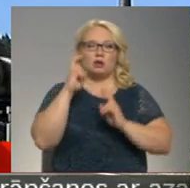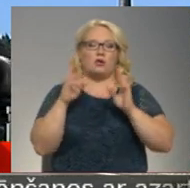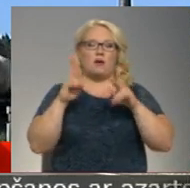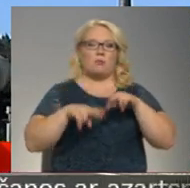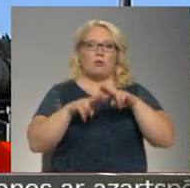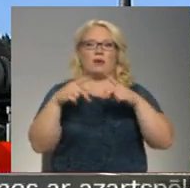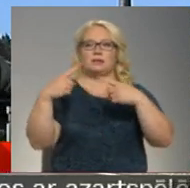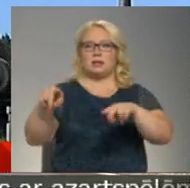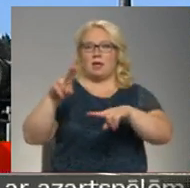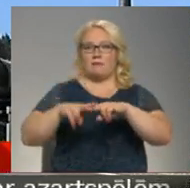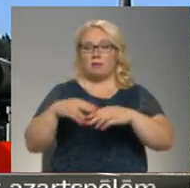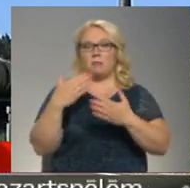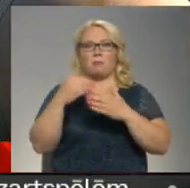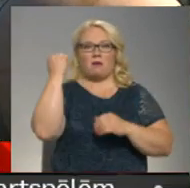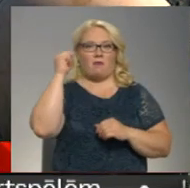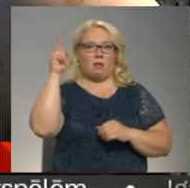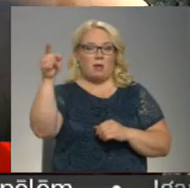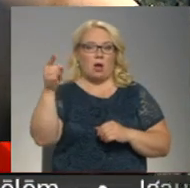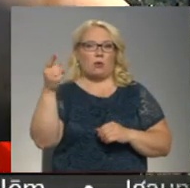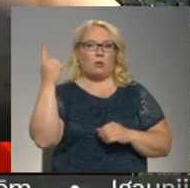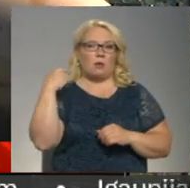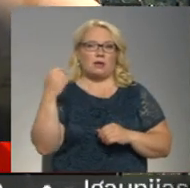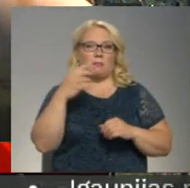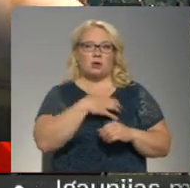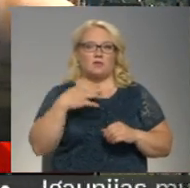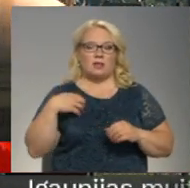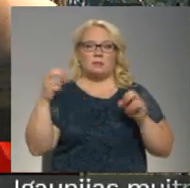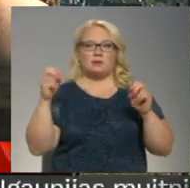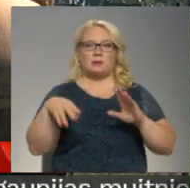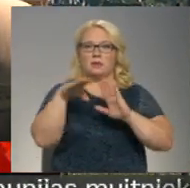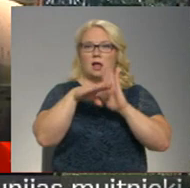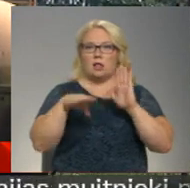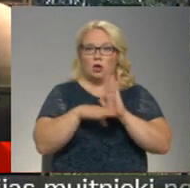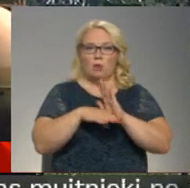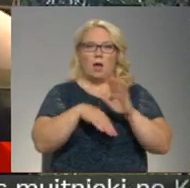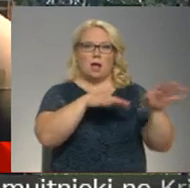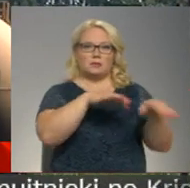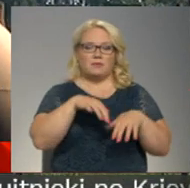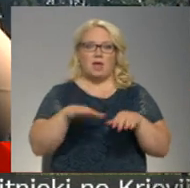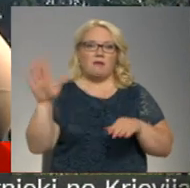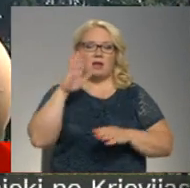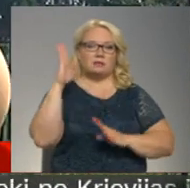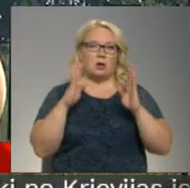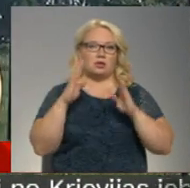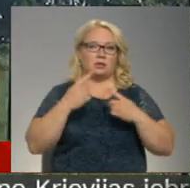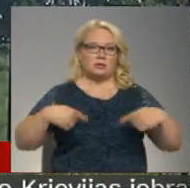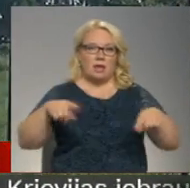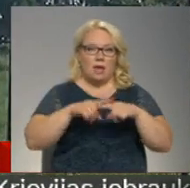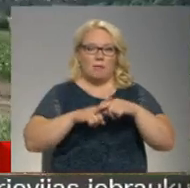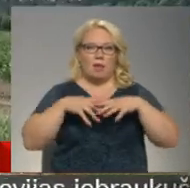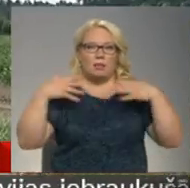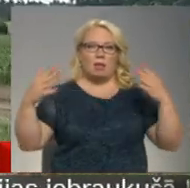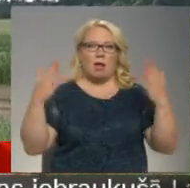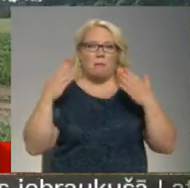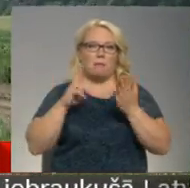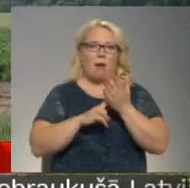Latvijā, piemēram Valmierā, kur pērni pašvaldībai ar speciālu likumu izdevās atzvināt valsts meža zemi industriālā parka izveidai.